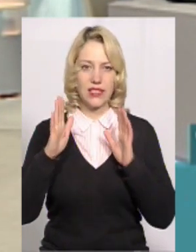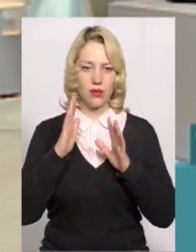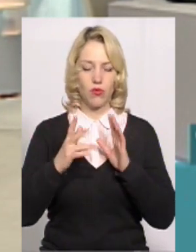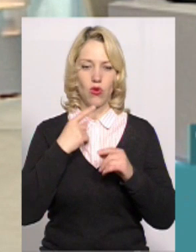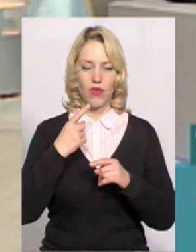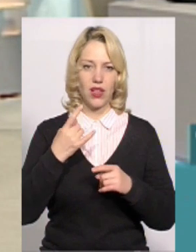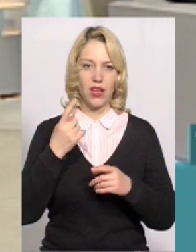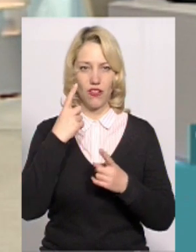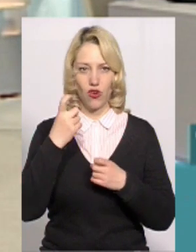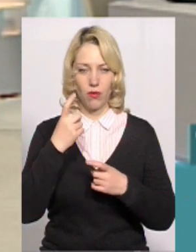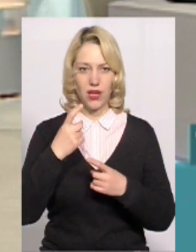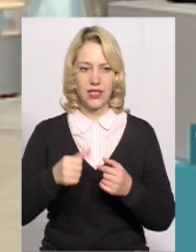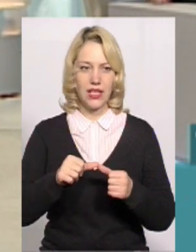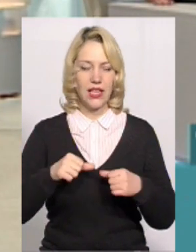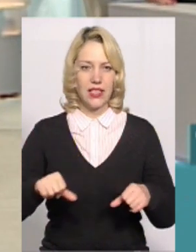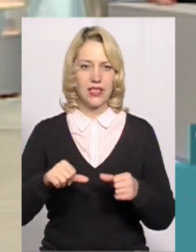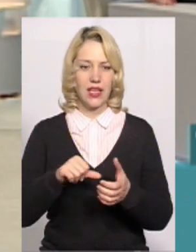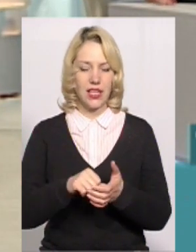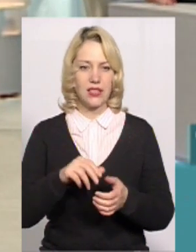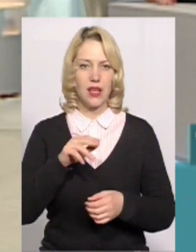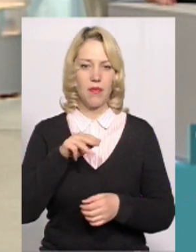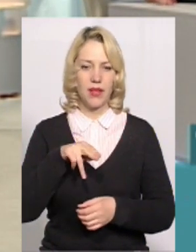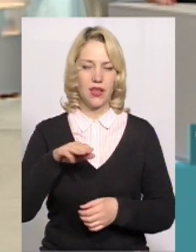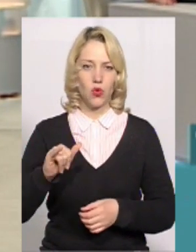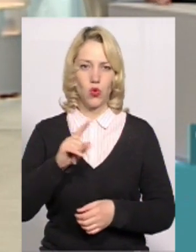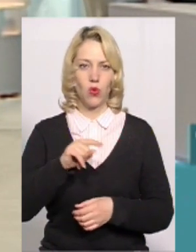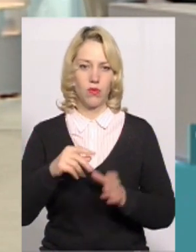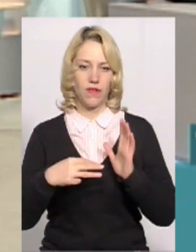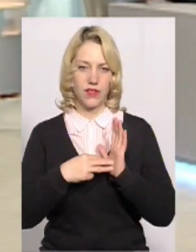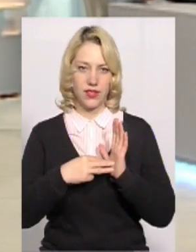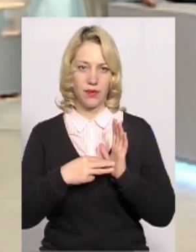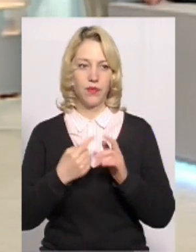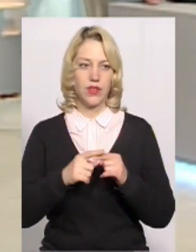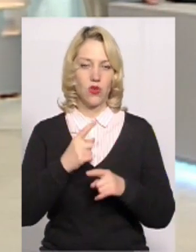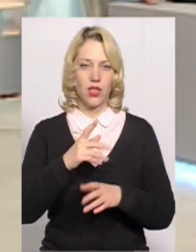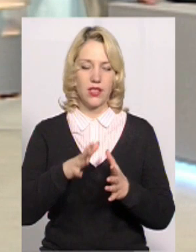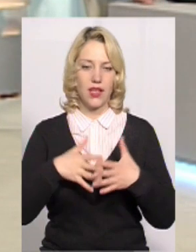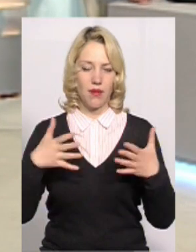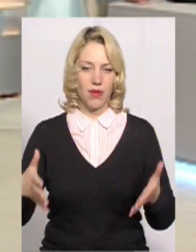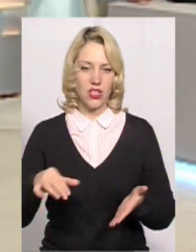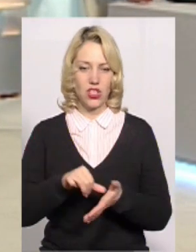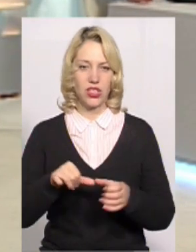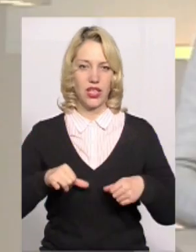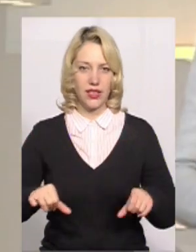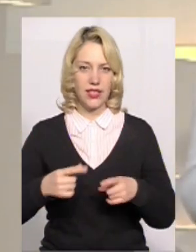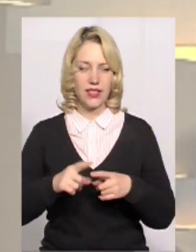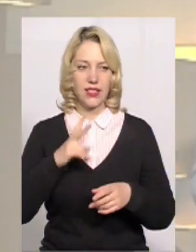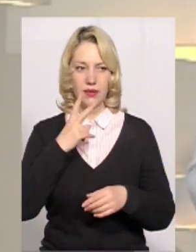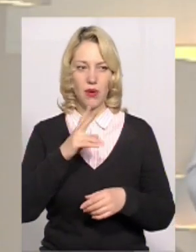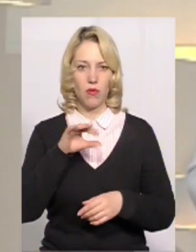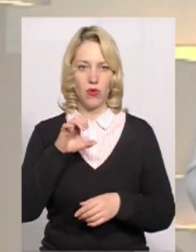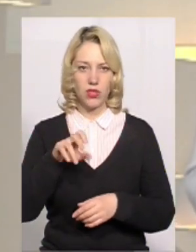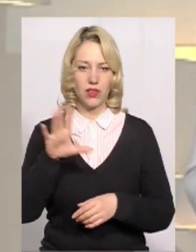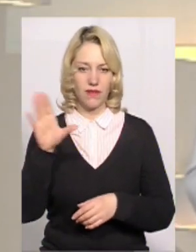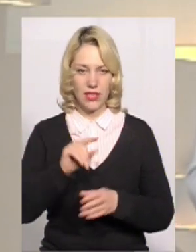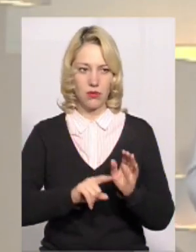вказали інформацію з дільниці у Хмельницькому професійному ліцеї номер 8. Це одна із найбільших дільниць. І судячи із посту, все